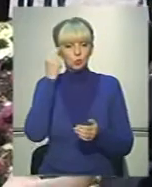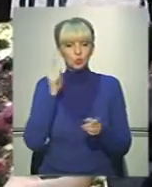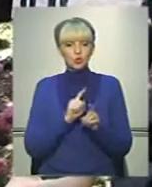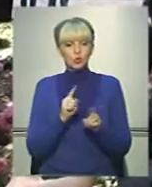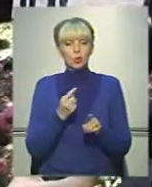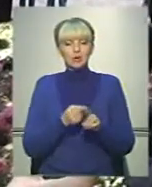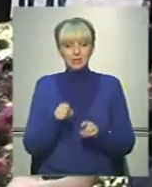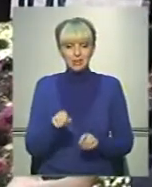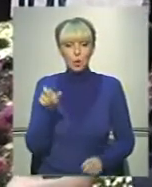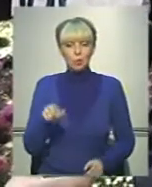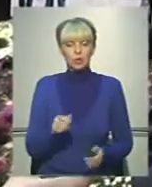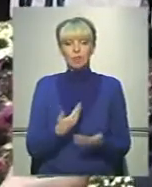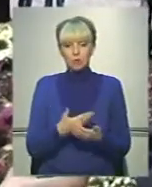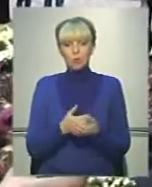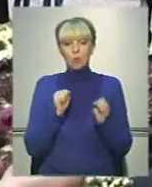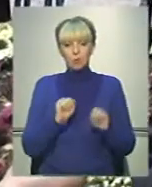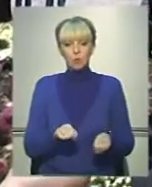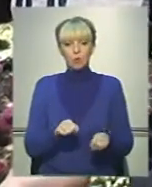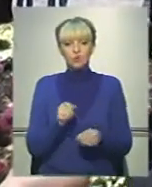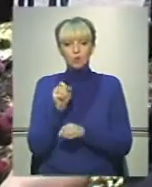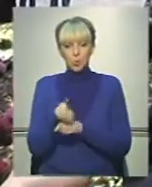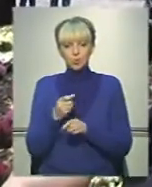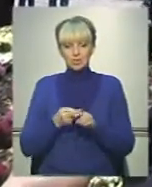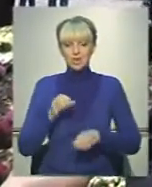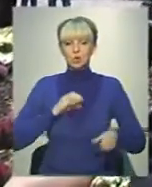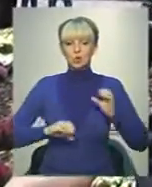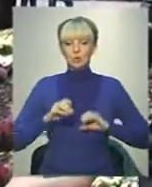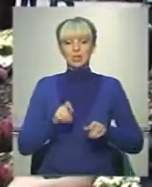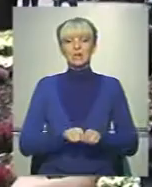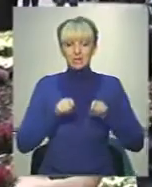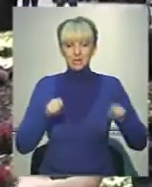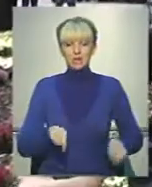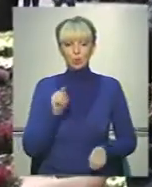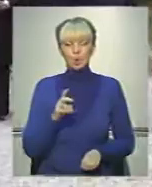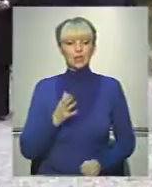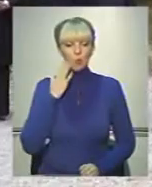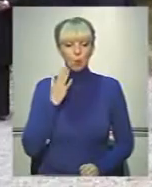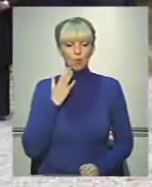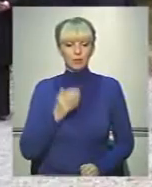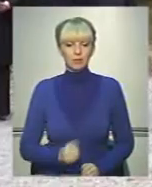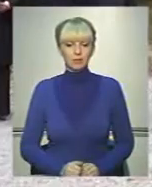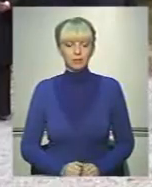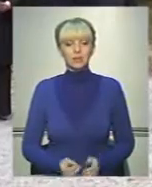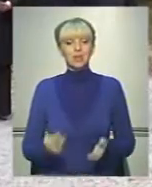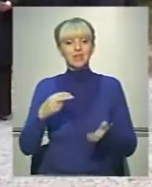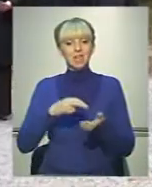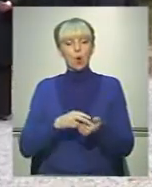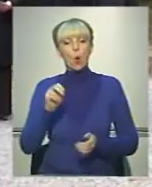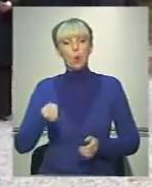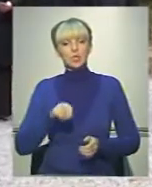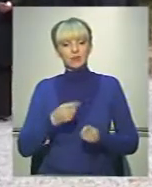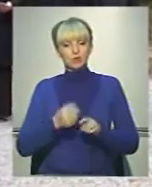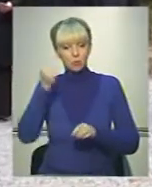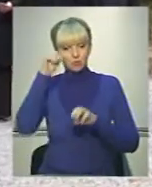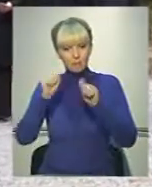саме цій людині, мабуть, можна буде доручити цей університет і відкрити його на Буковині». Встановлення та освячення